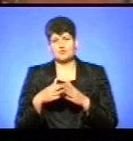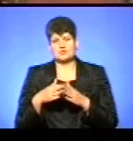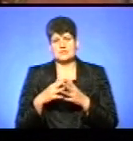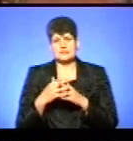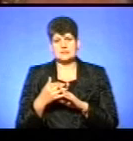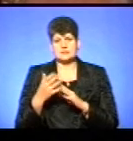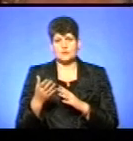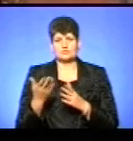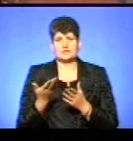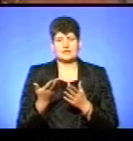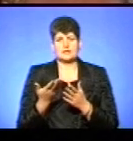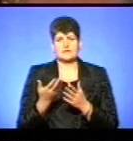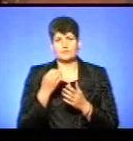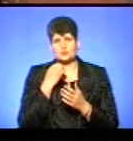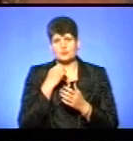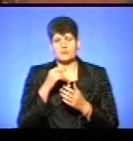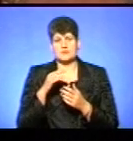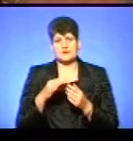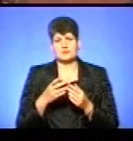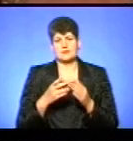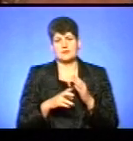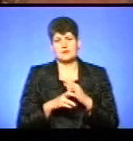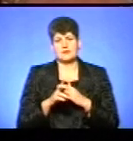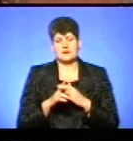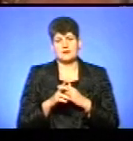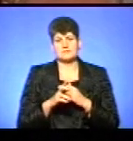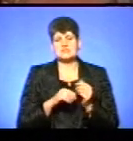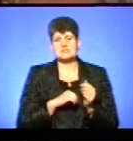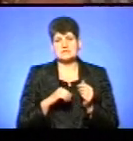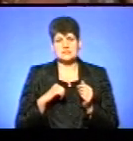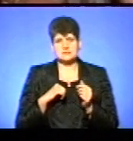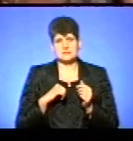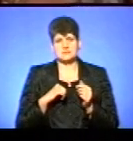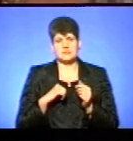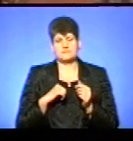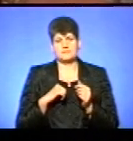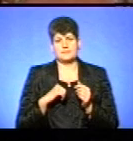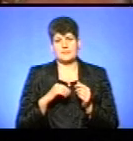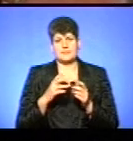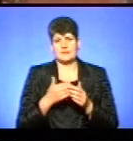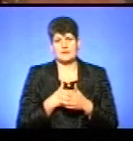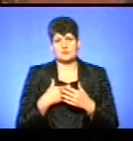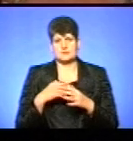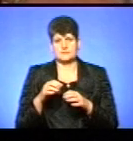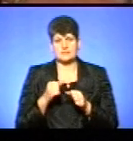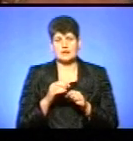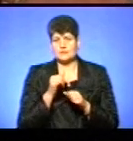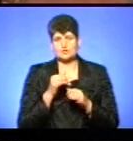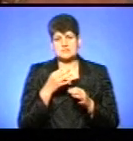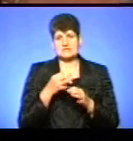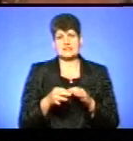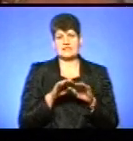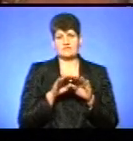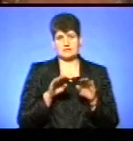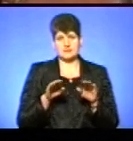парафії Московського патріархату і на храм фактично сама громада не претендує. Я не можу сказати, що це на всіх рівнях, але сама